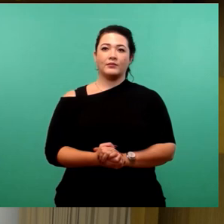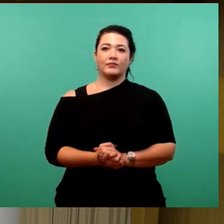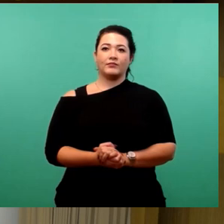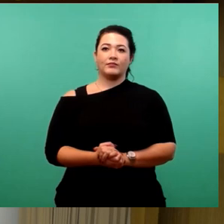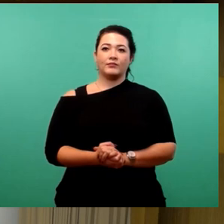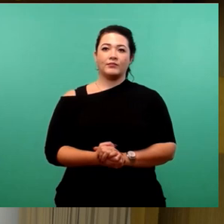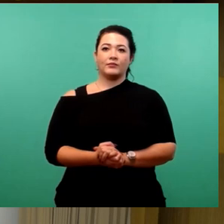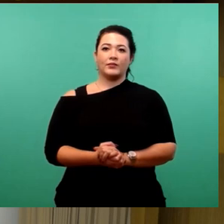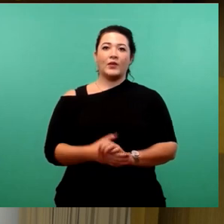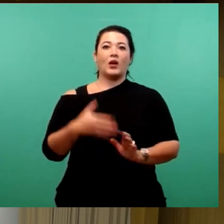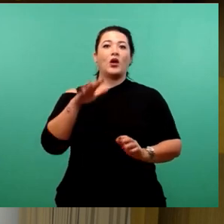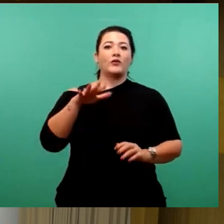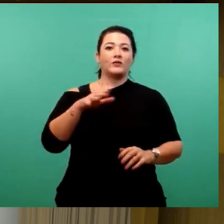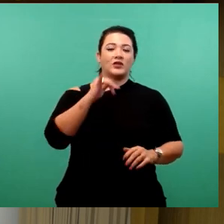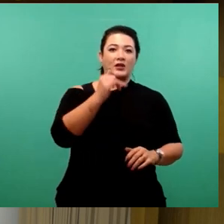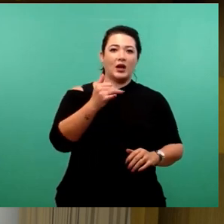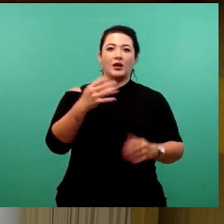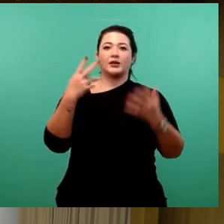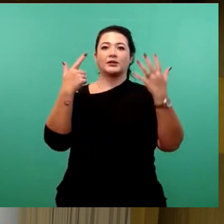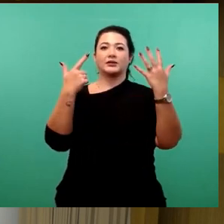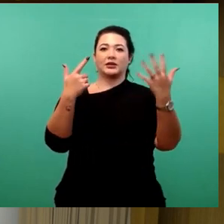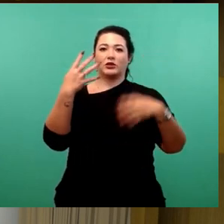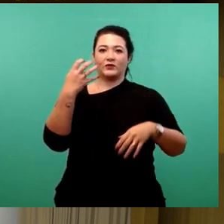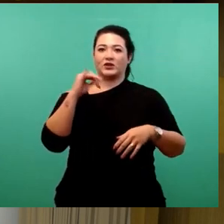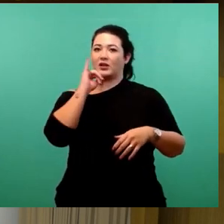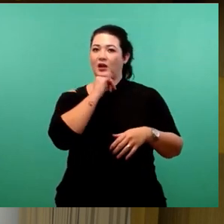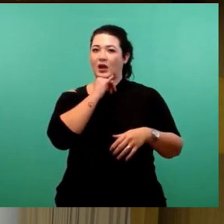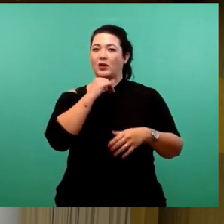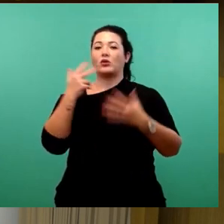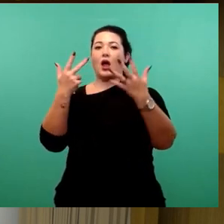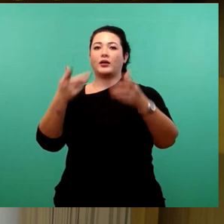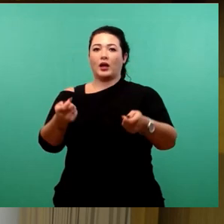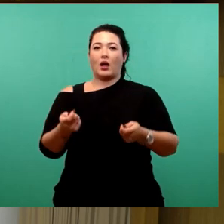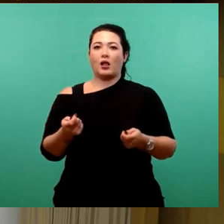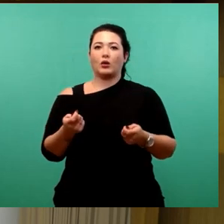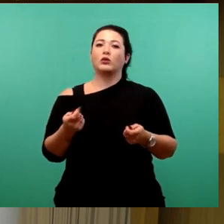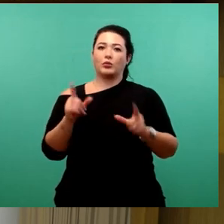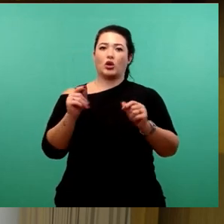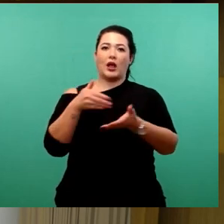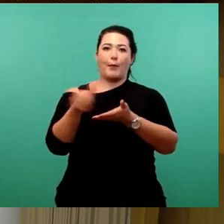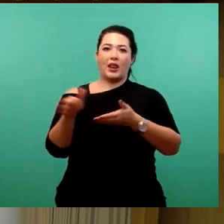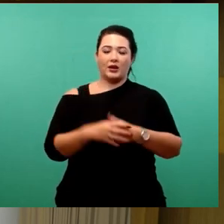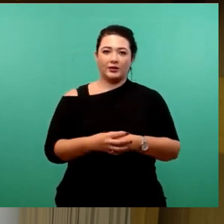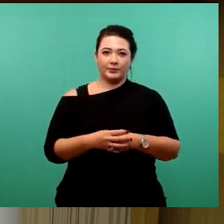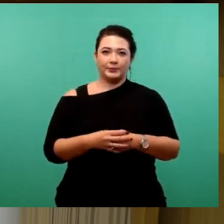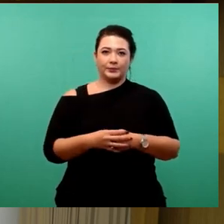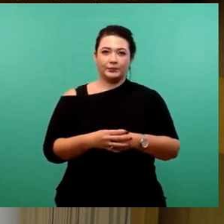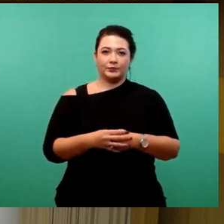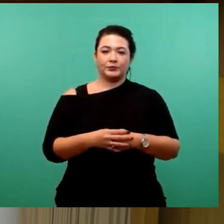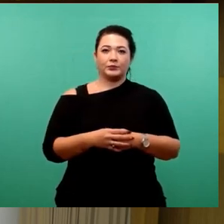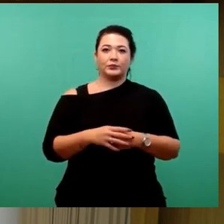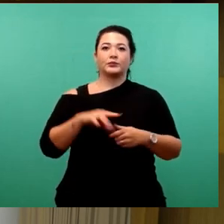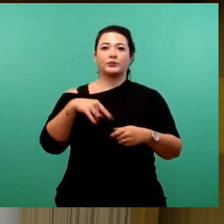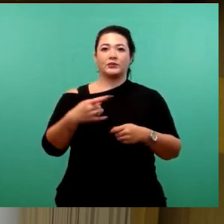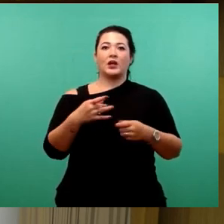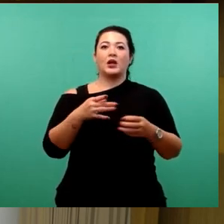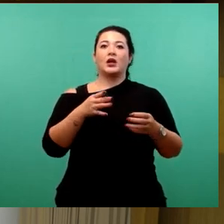15 Ja, 47 Nein bei 8 Enthaltungen wäre abgelehnt. Damit kommen wir zur Abstimmung über den federführenden